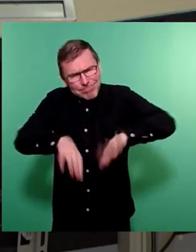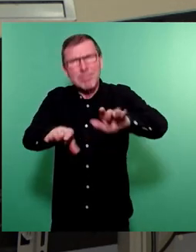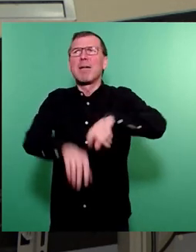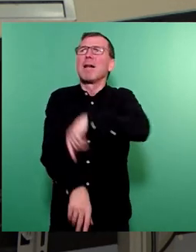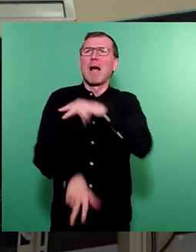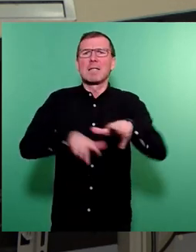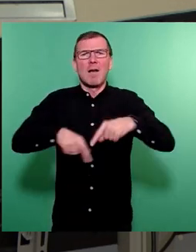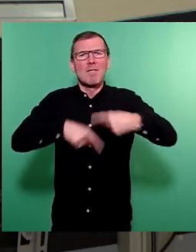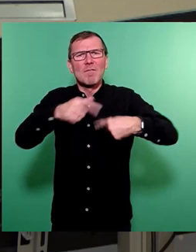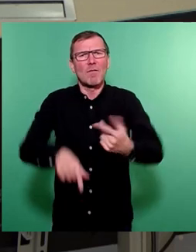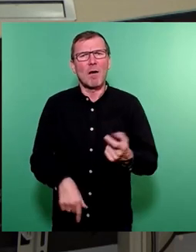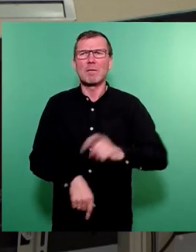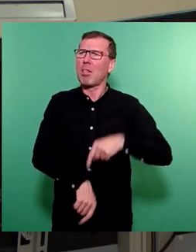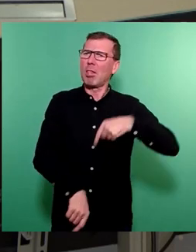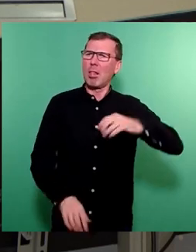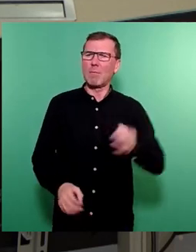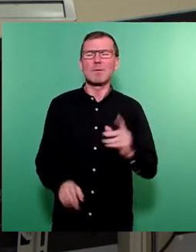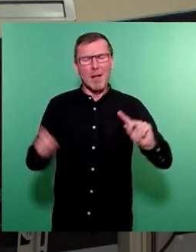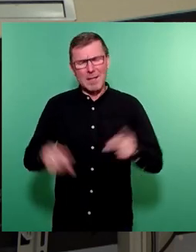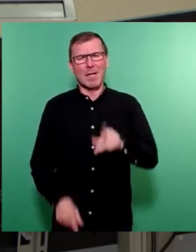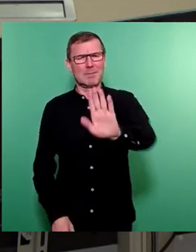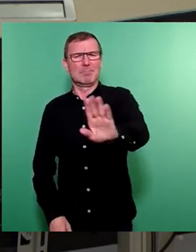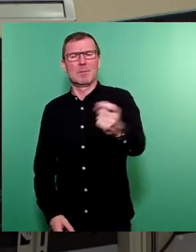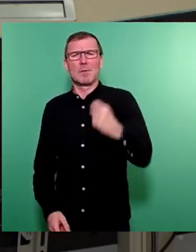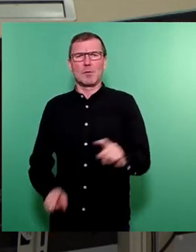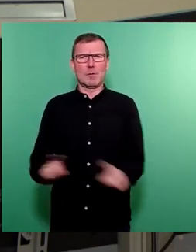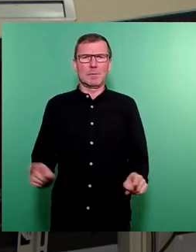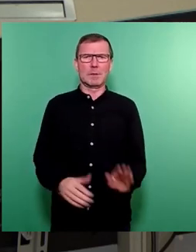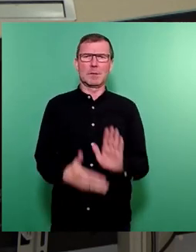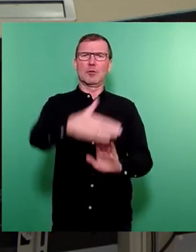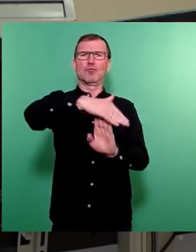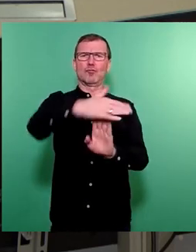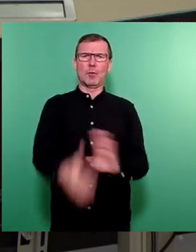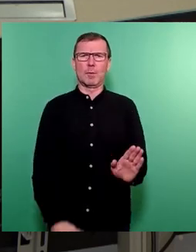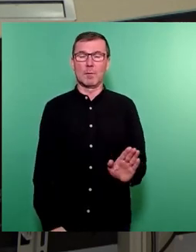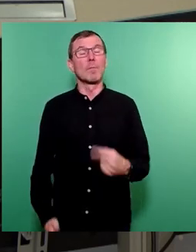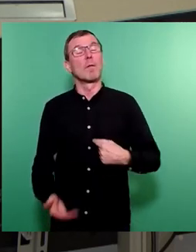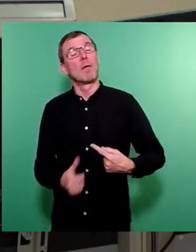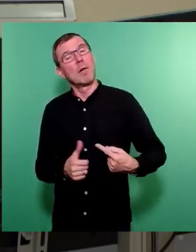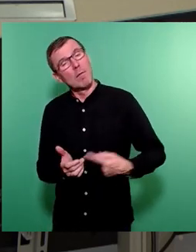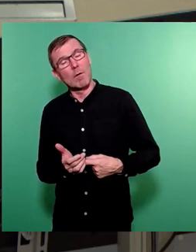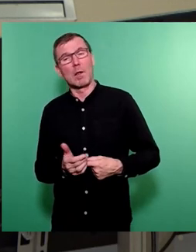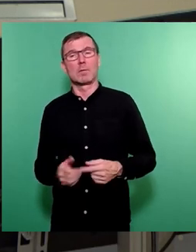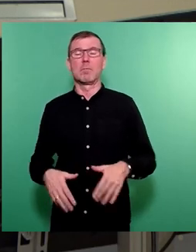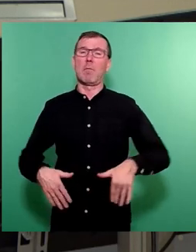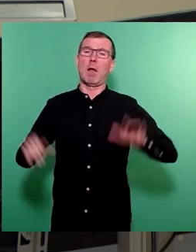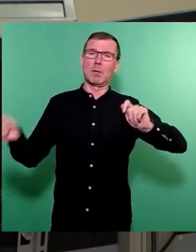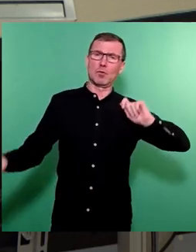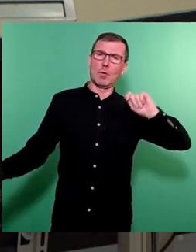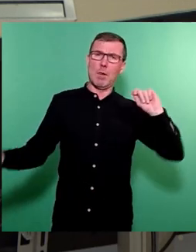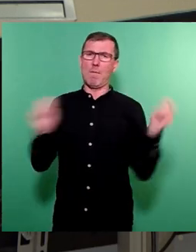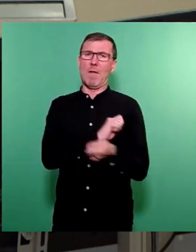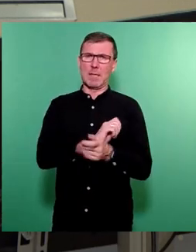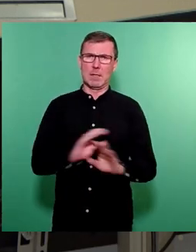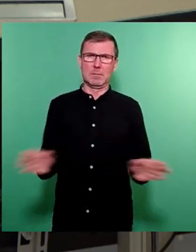durchführen, sondern gleich von vornherein verhindern, dass sie zu uns kommen. Und wir fordern natürlich eine grundlegende Asylwende. Wir